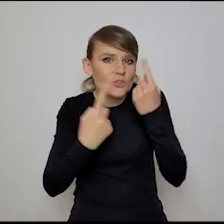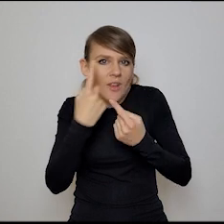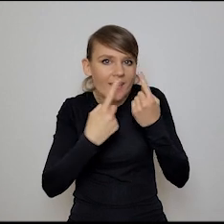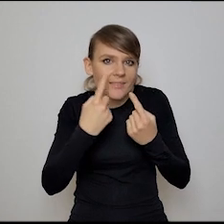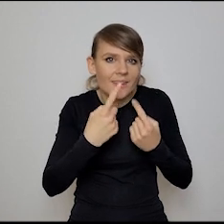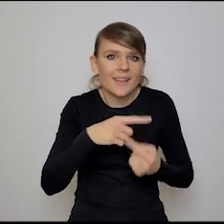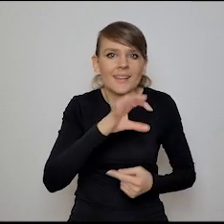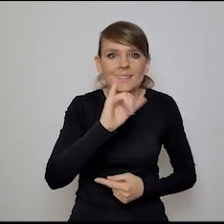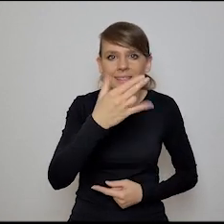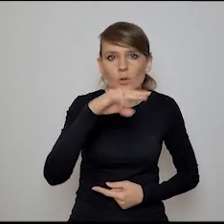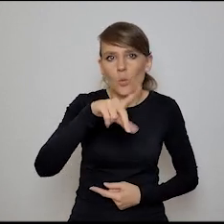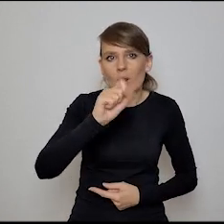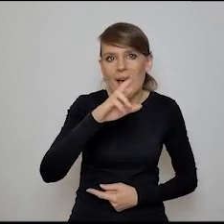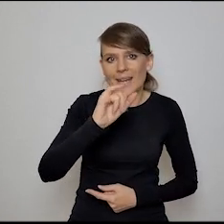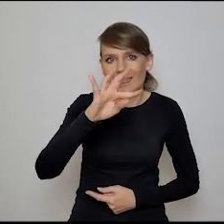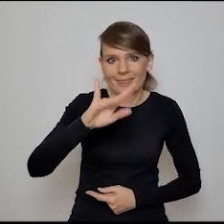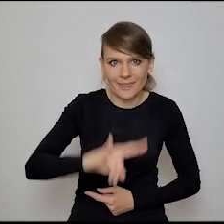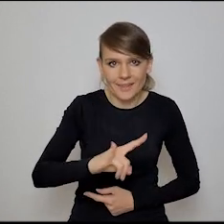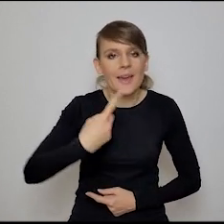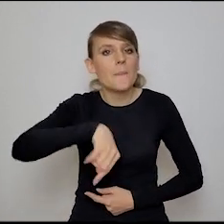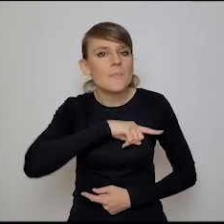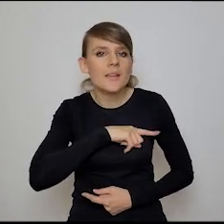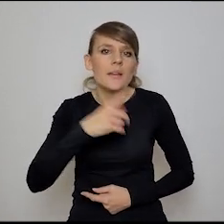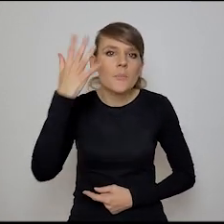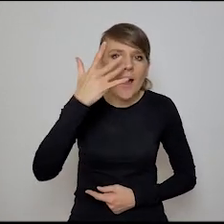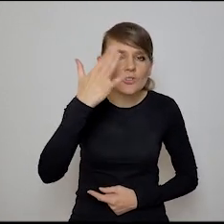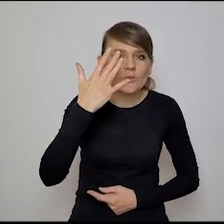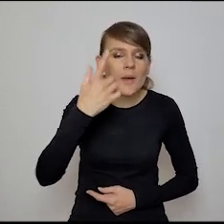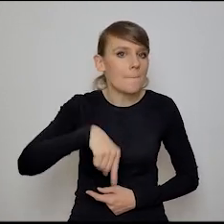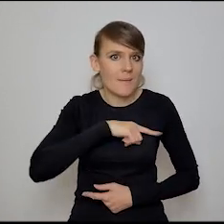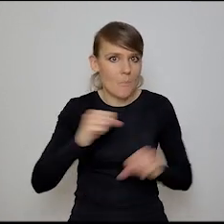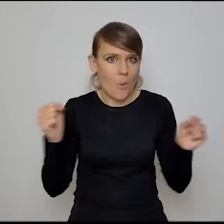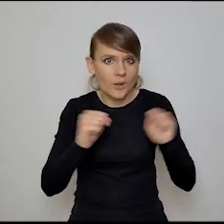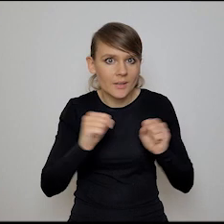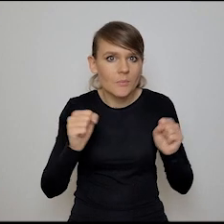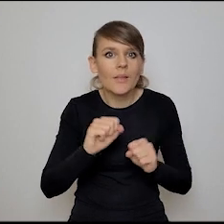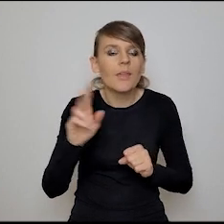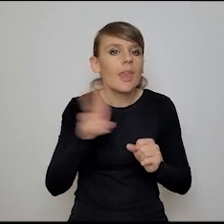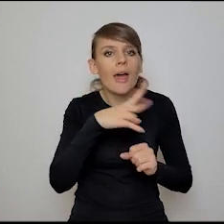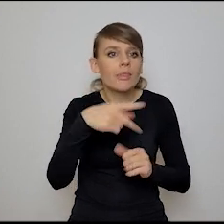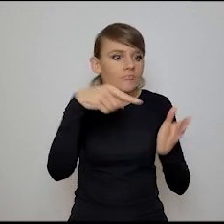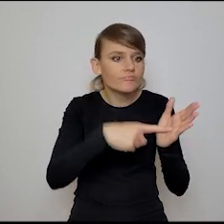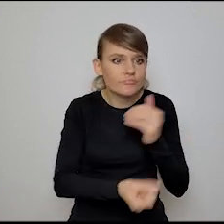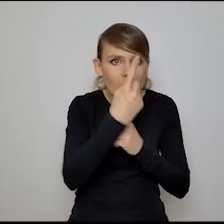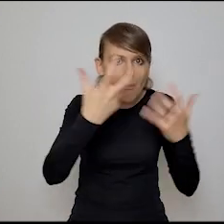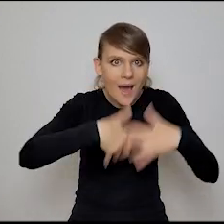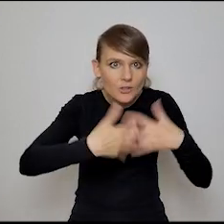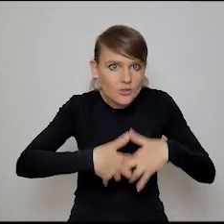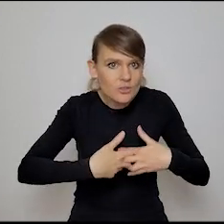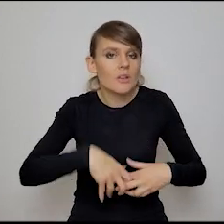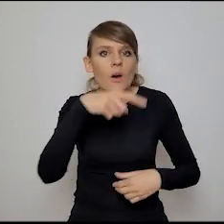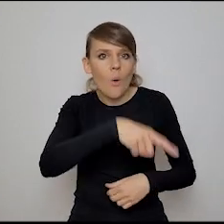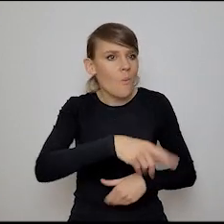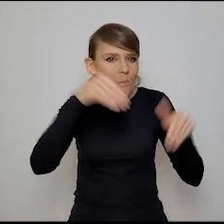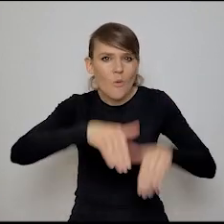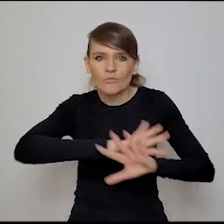jaką jest singularity, tak? Że my ostatecznie marzymy o, czy boimy się momentu, w którym pojawią się maszyny, które będą w stanie